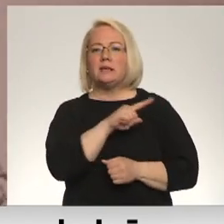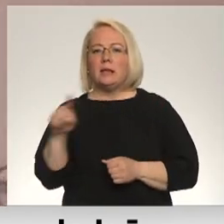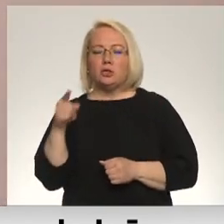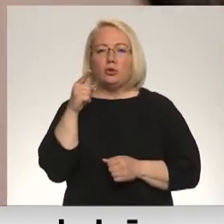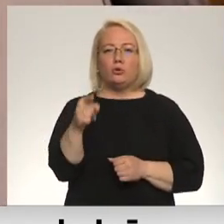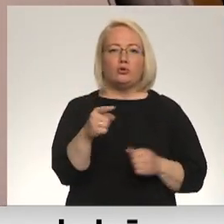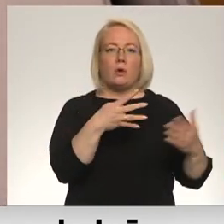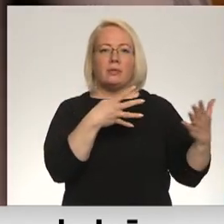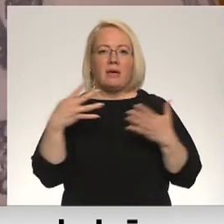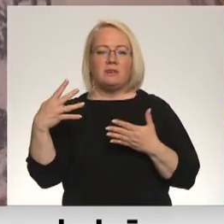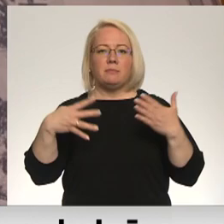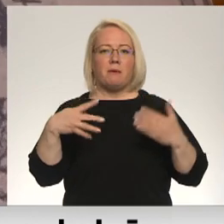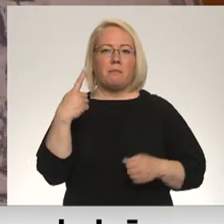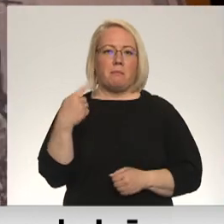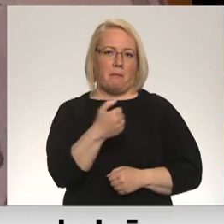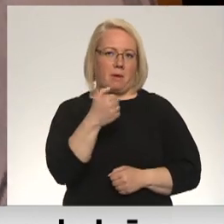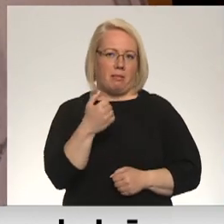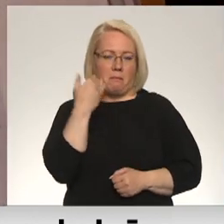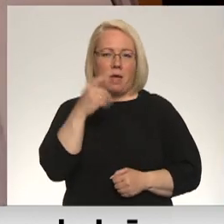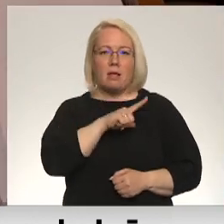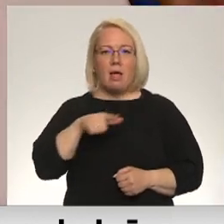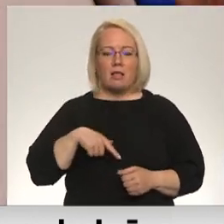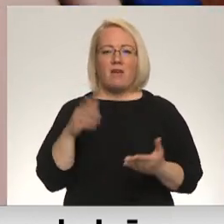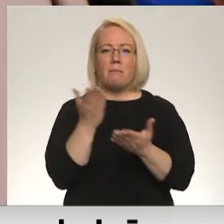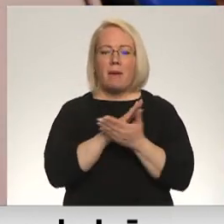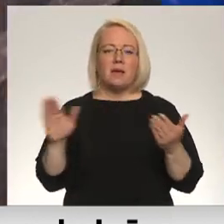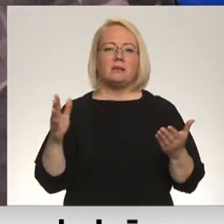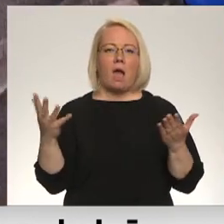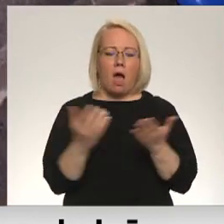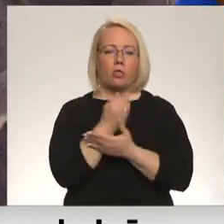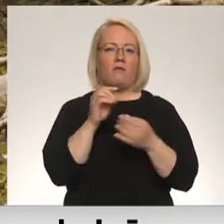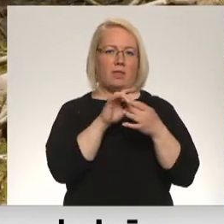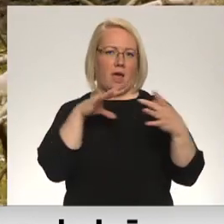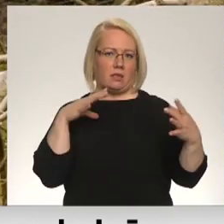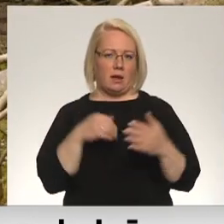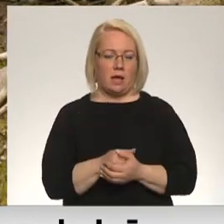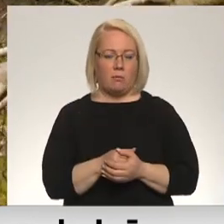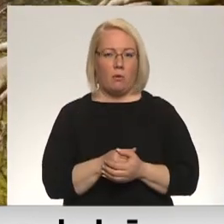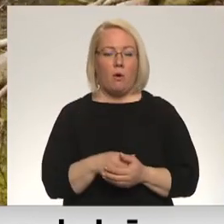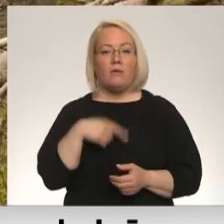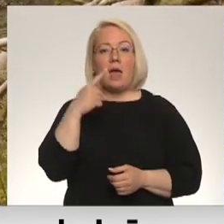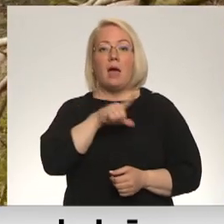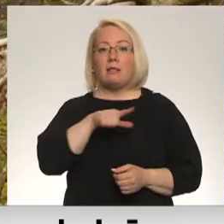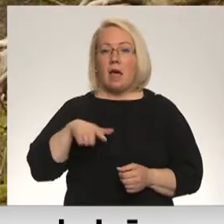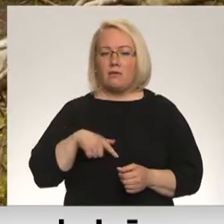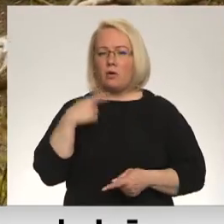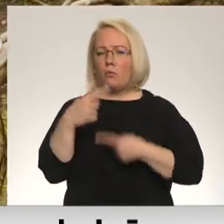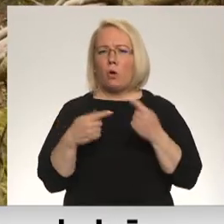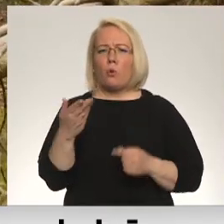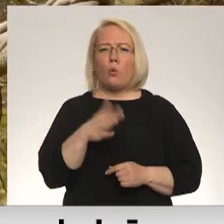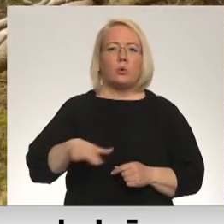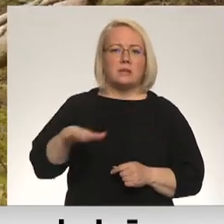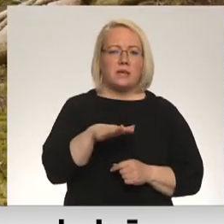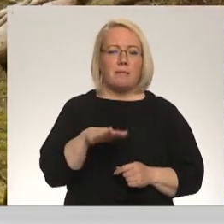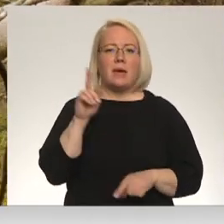1991. gadam, kad Latvija beidzot atguva savu neatkarību. Un vēl joprojām Latvija īpaši Kurzemē ir viens